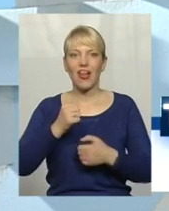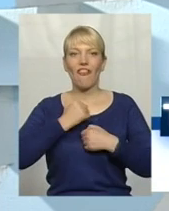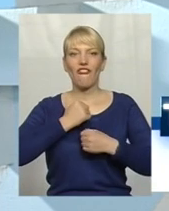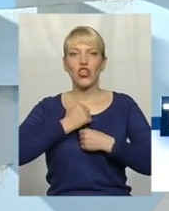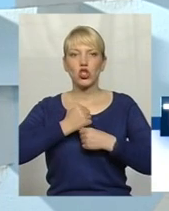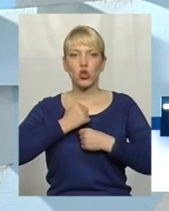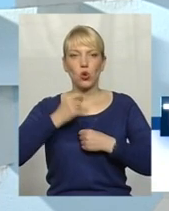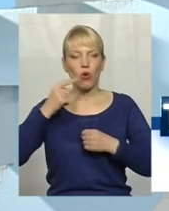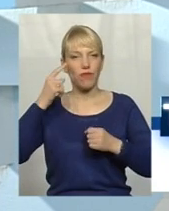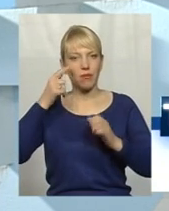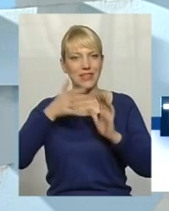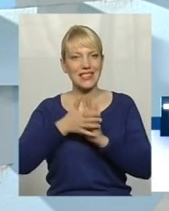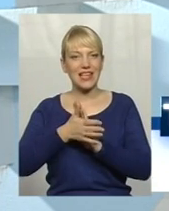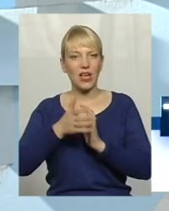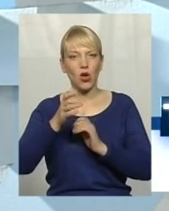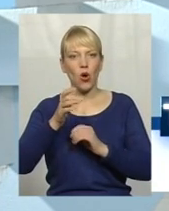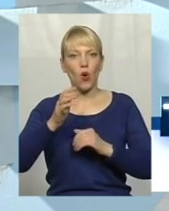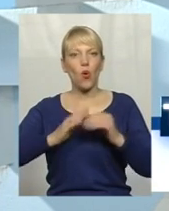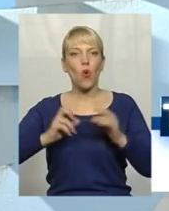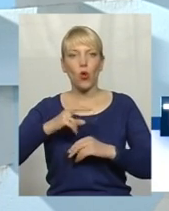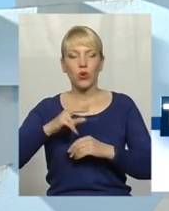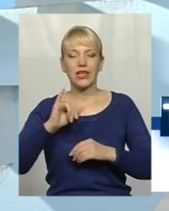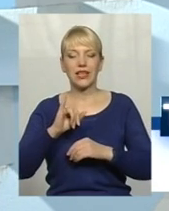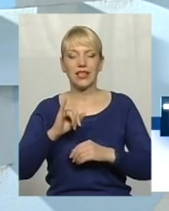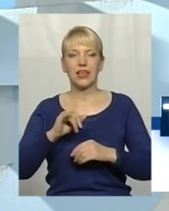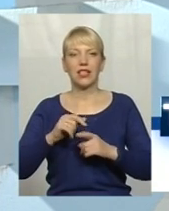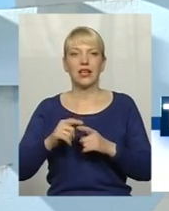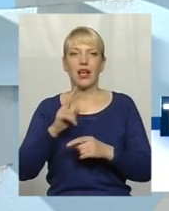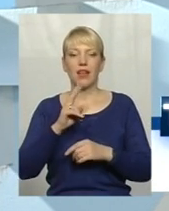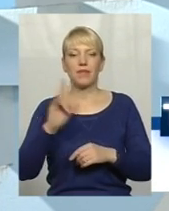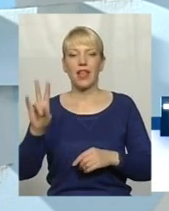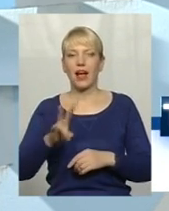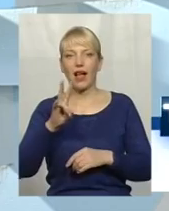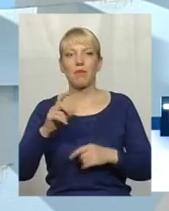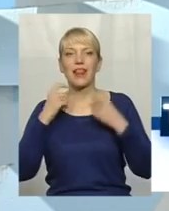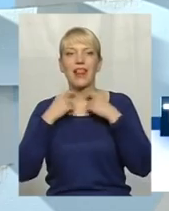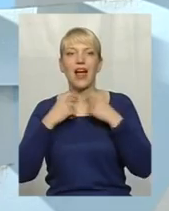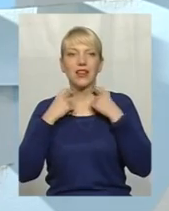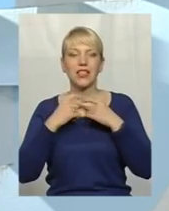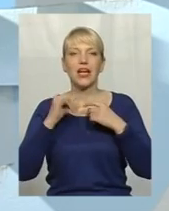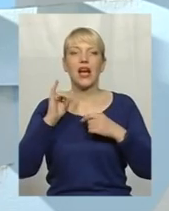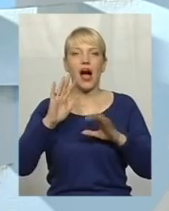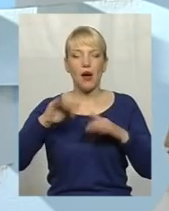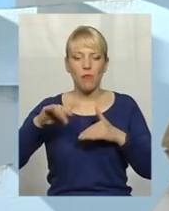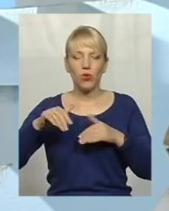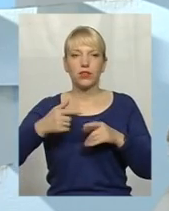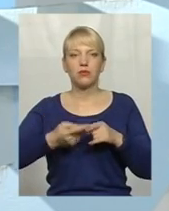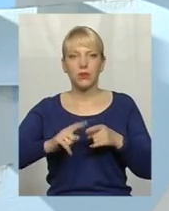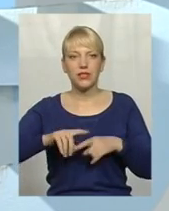капеллани, які були на війні. І потім вже потихеньку, через місяця, два-три